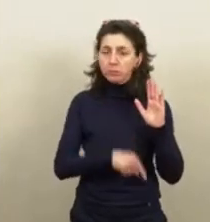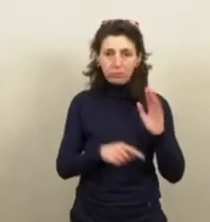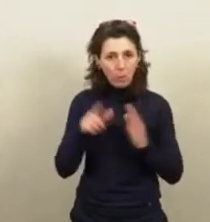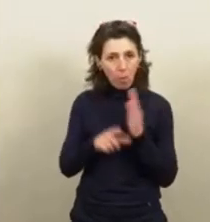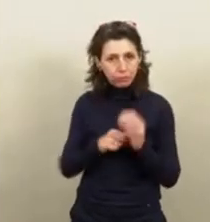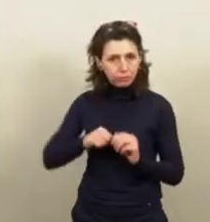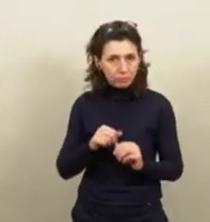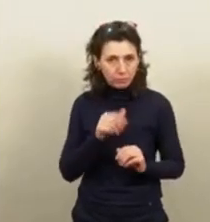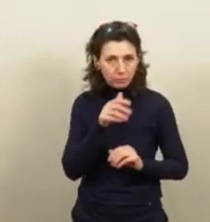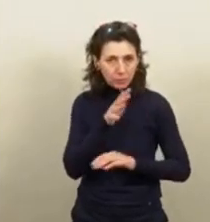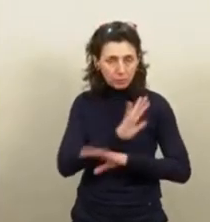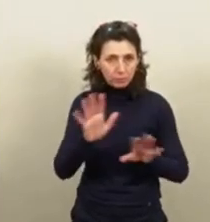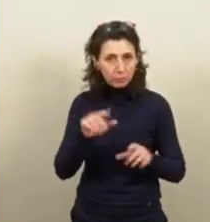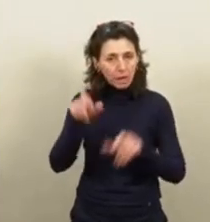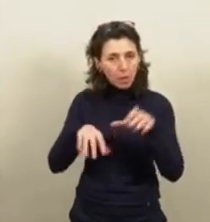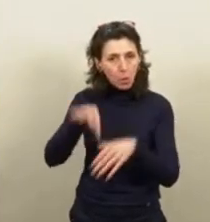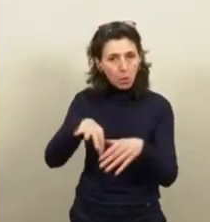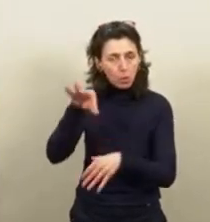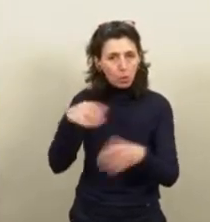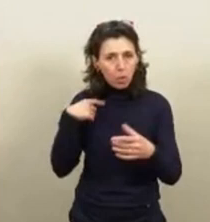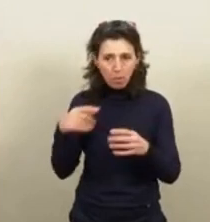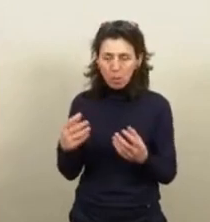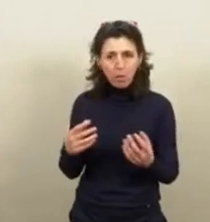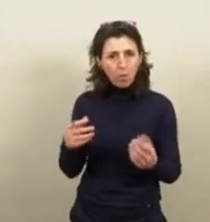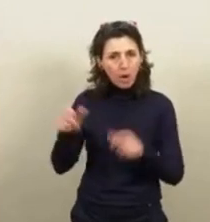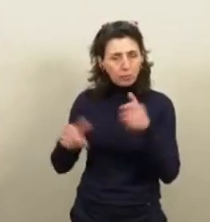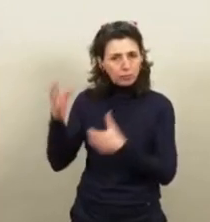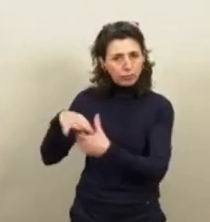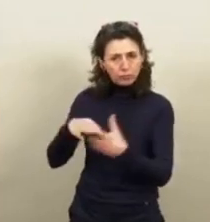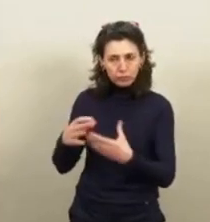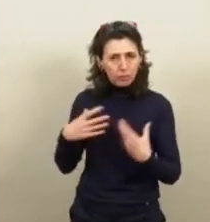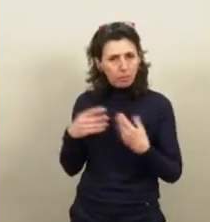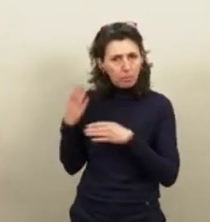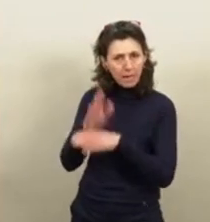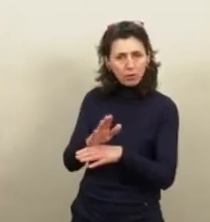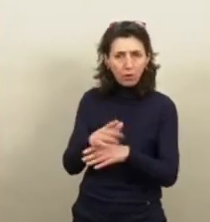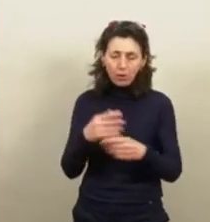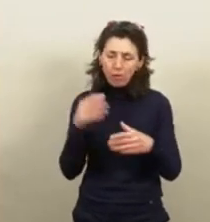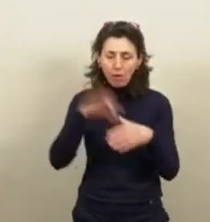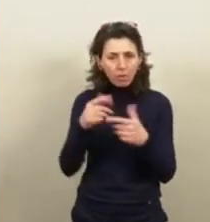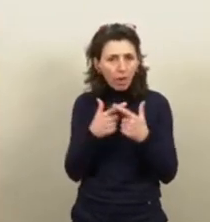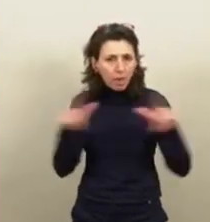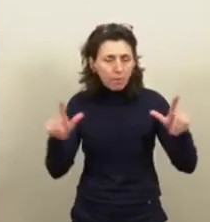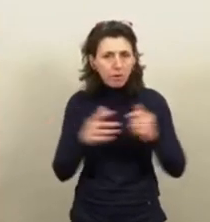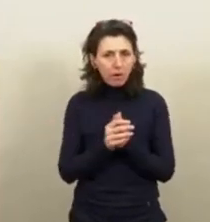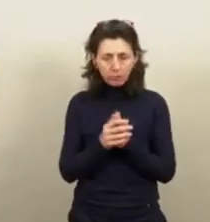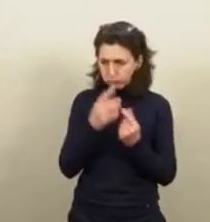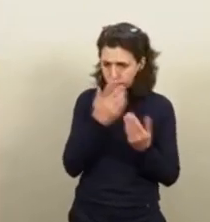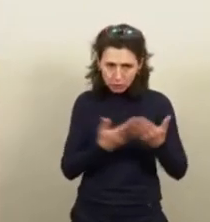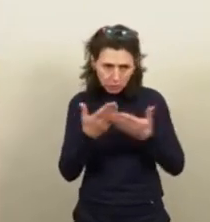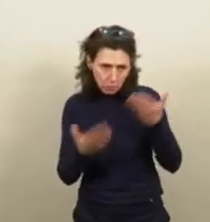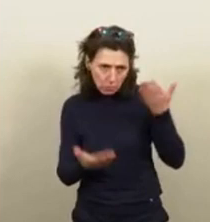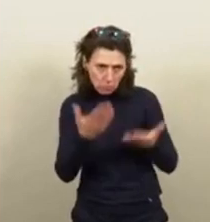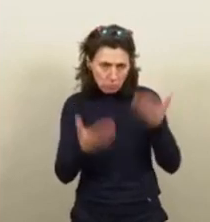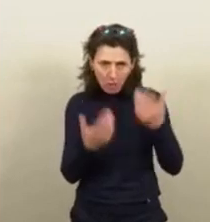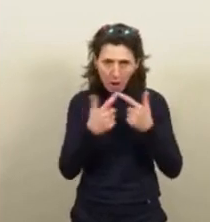Les élus sont représentants des électeurs. Ils ont la liberté de vote, d'appréciation. Ils peuvent modifier leur position